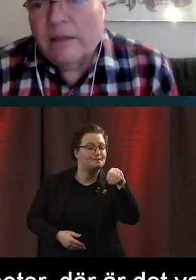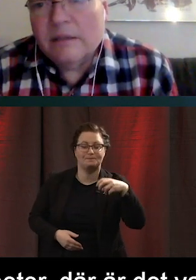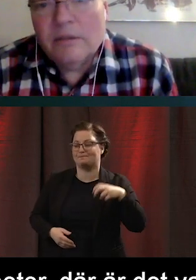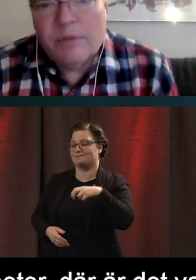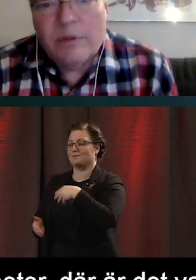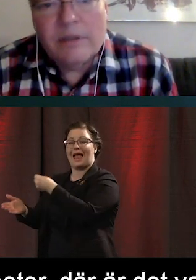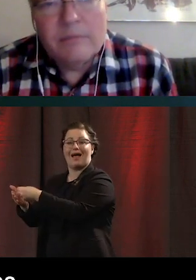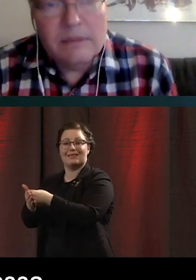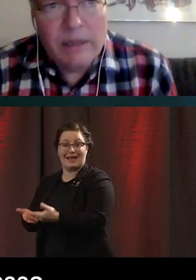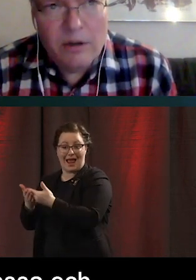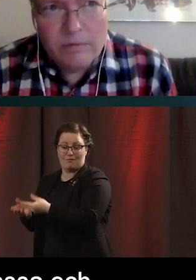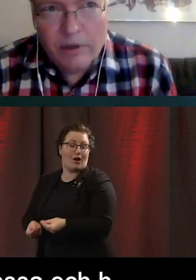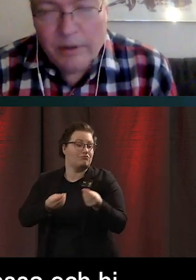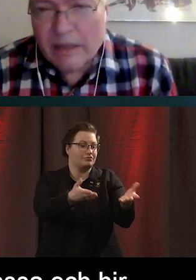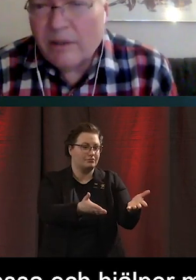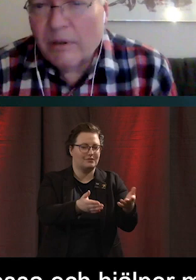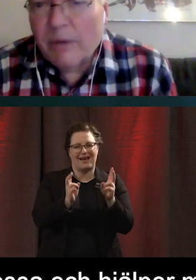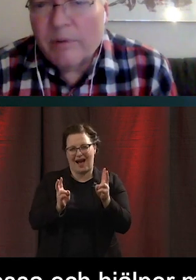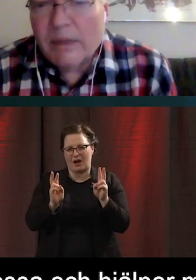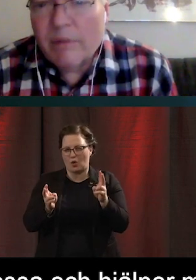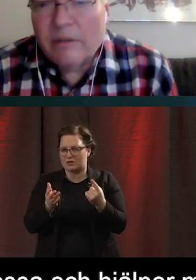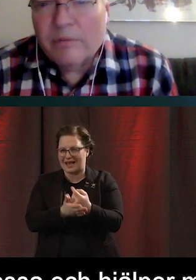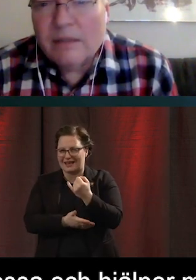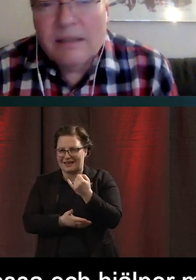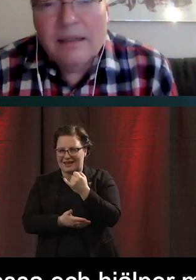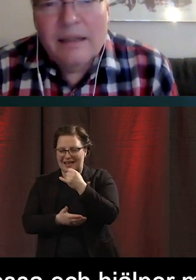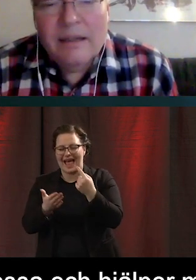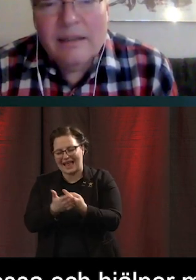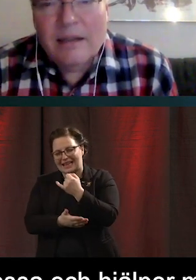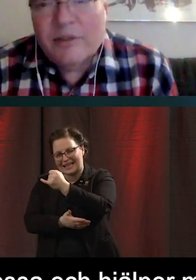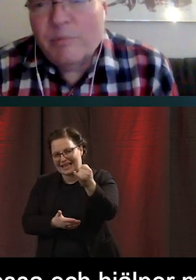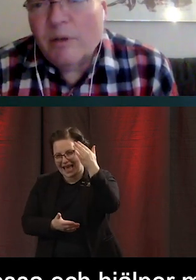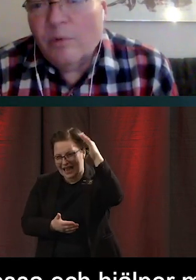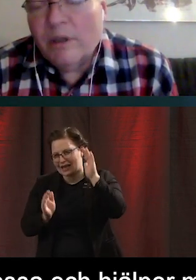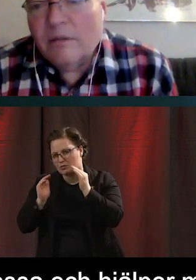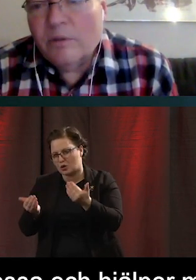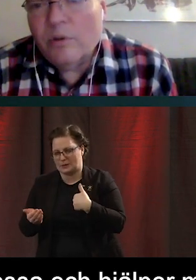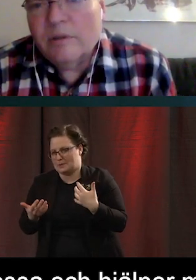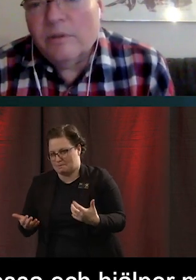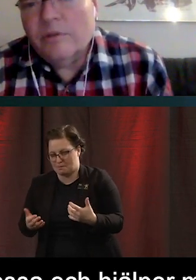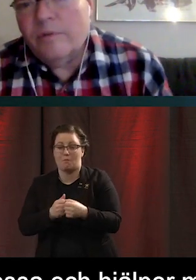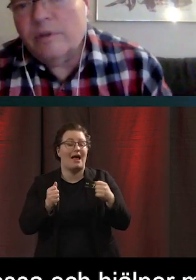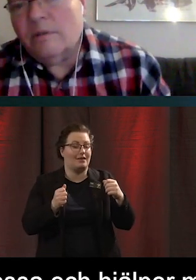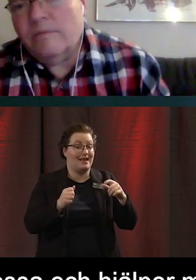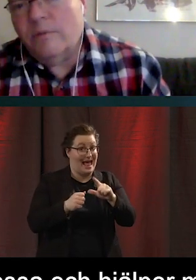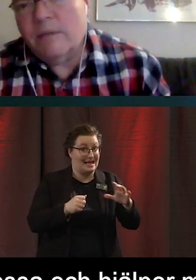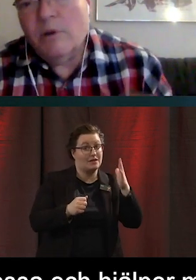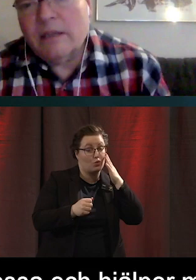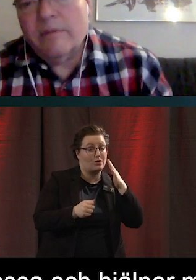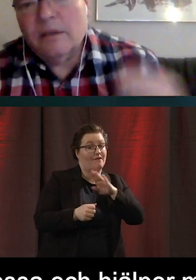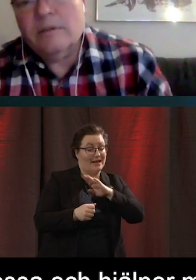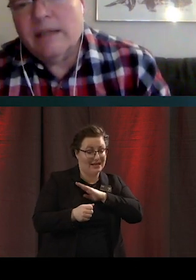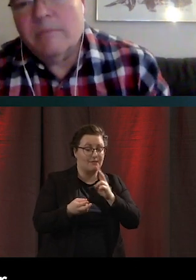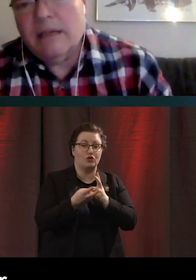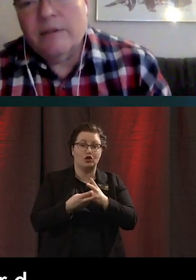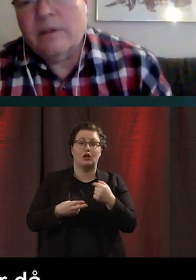inom äldreomsorgen. Men jag har hört mest om de här problemen nu i den andra typen av boenden. Och då får man tillbaka